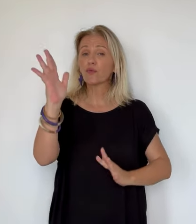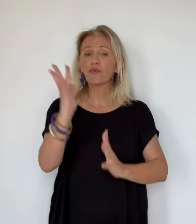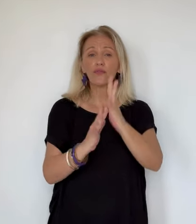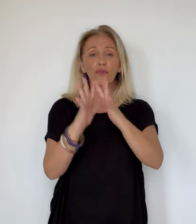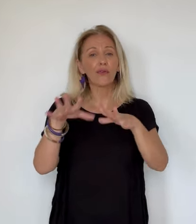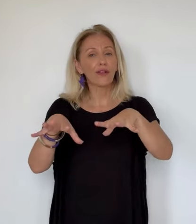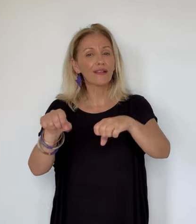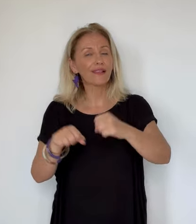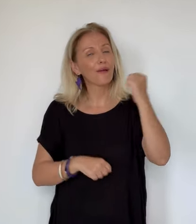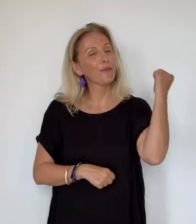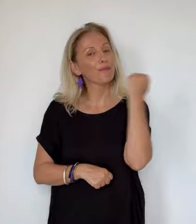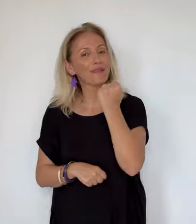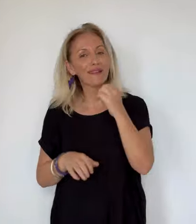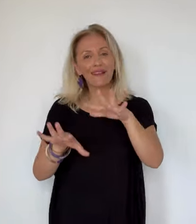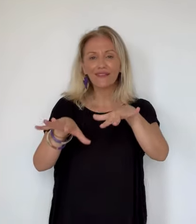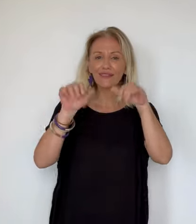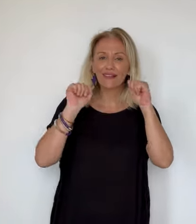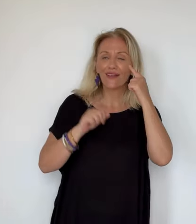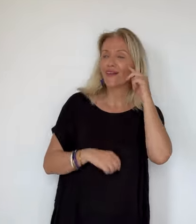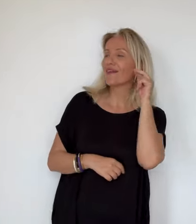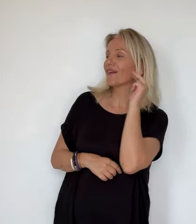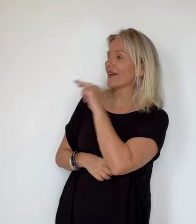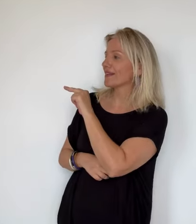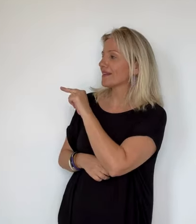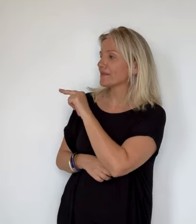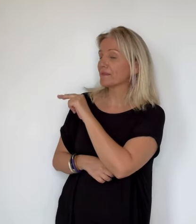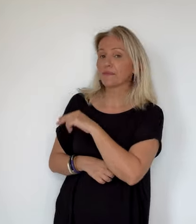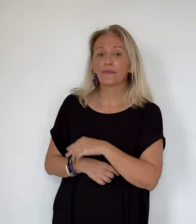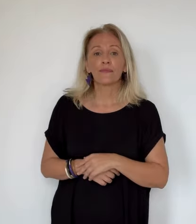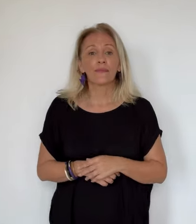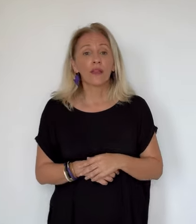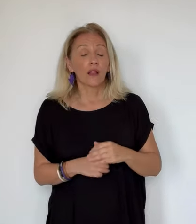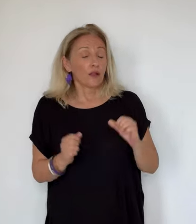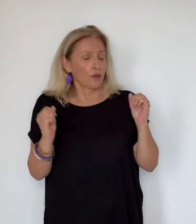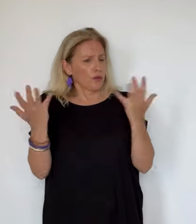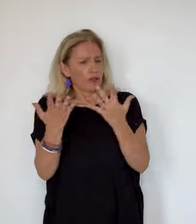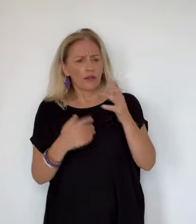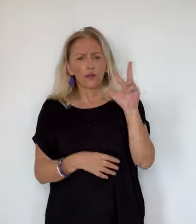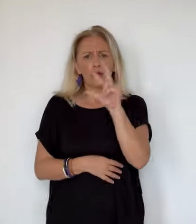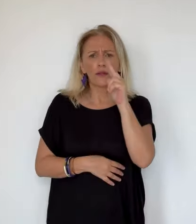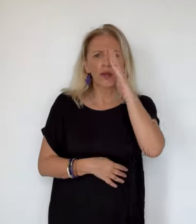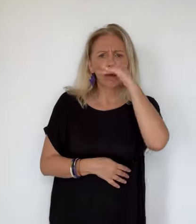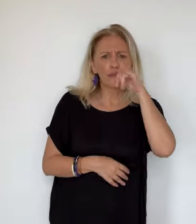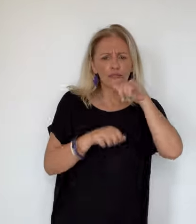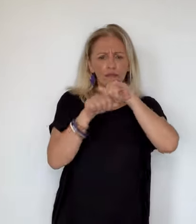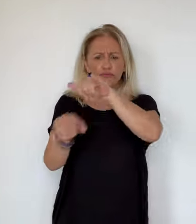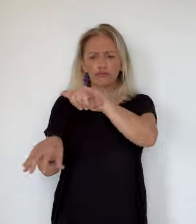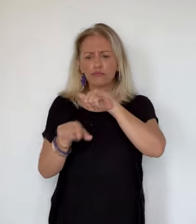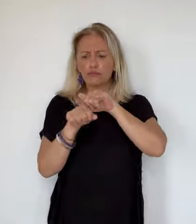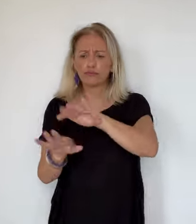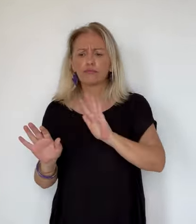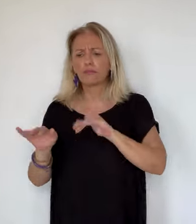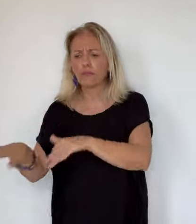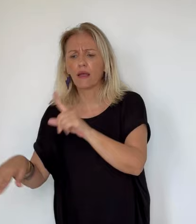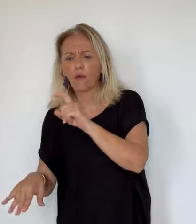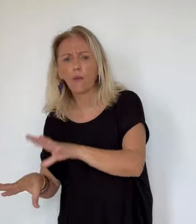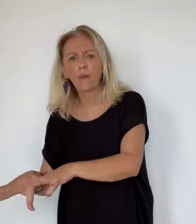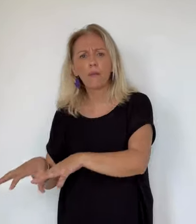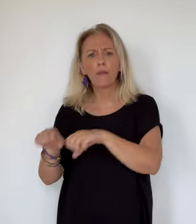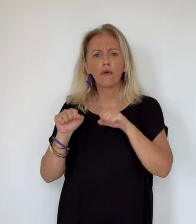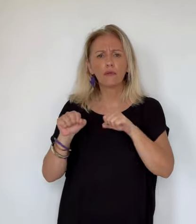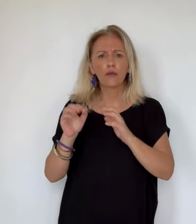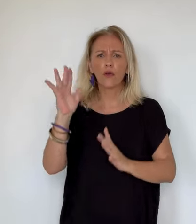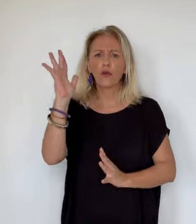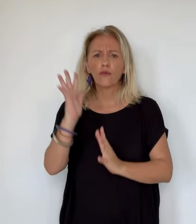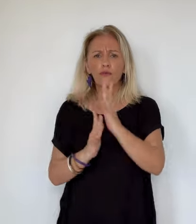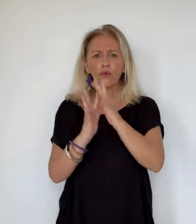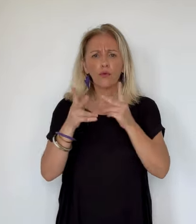Bénard. Soudain, vers 15h, deux canadaires écopent à un rythme très soutenu dans le golfe d'Ajaccio. C'est qu'un feu vient